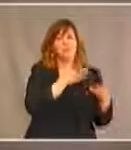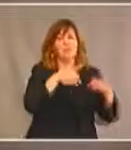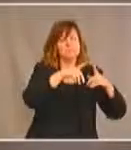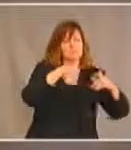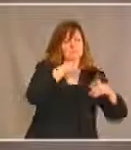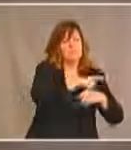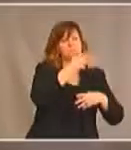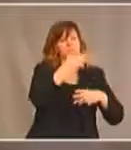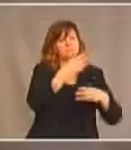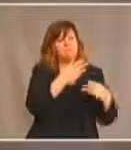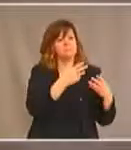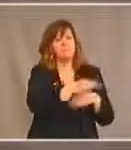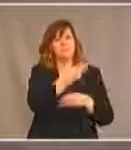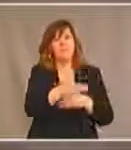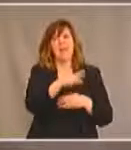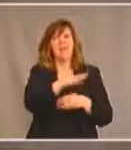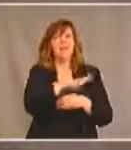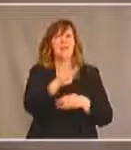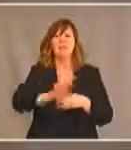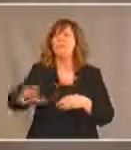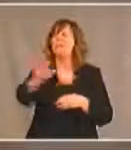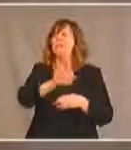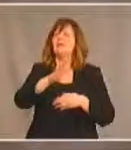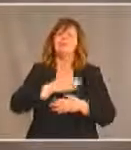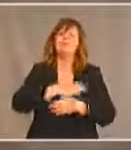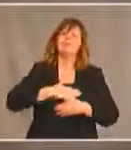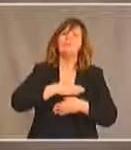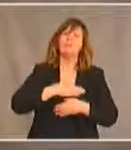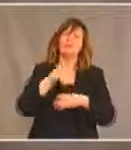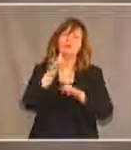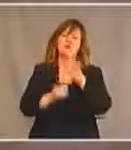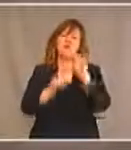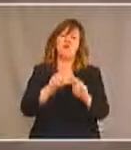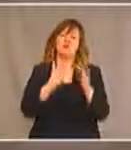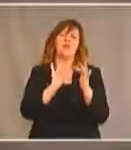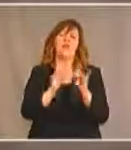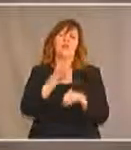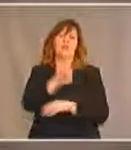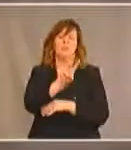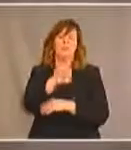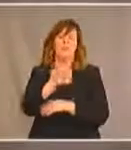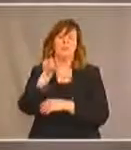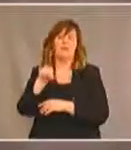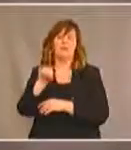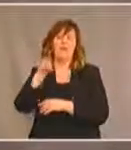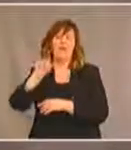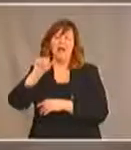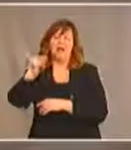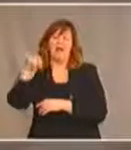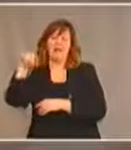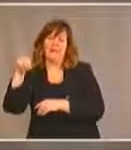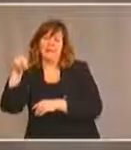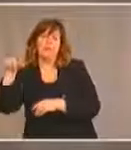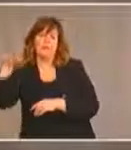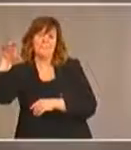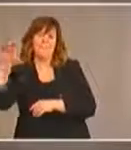et nous voulons que vous répondiez au sondage en ligne à www.apn.ca. Merci et j'ai